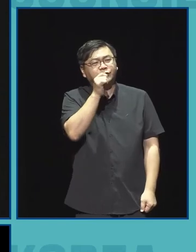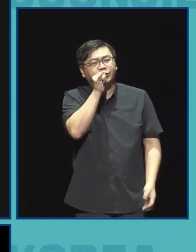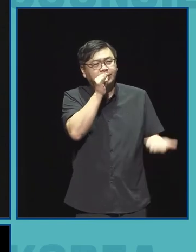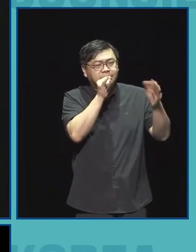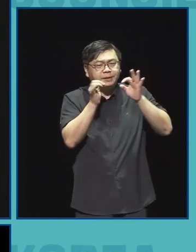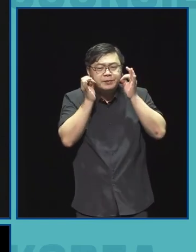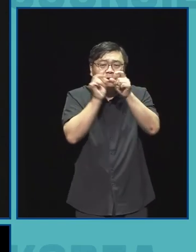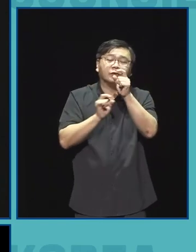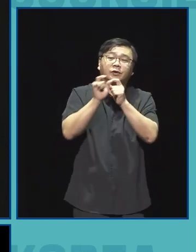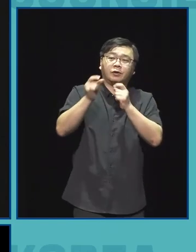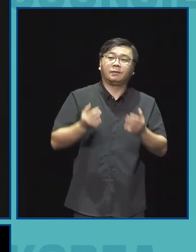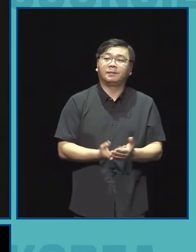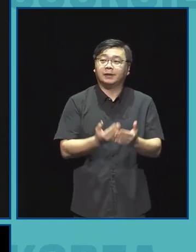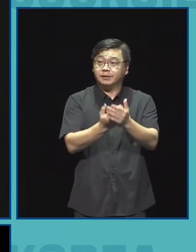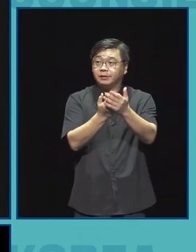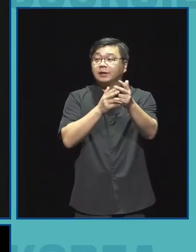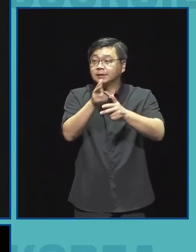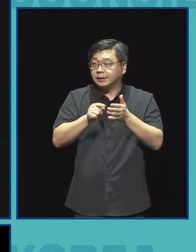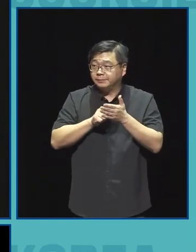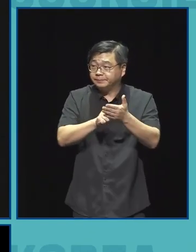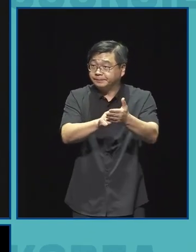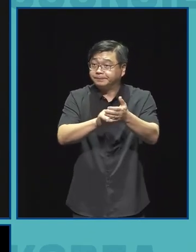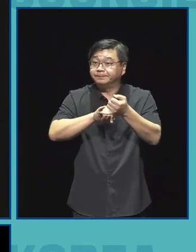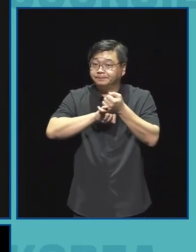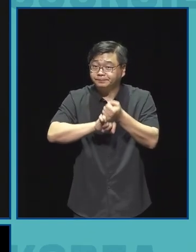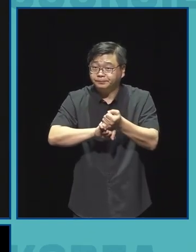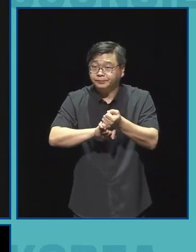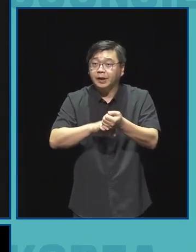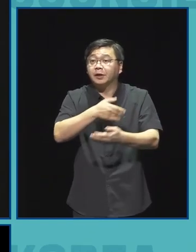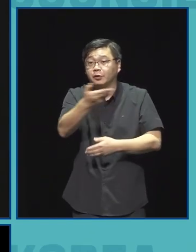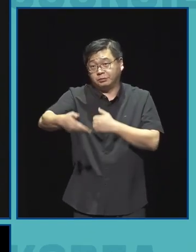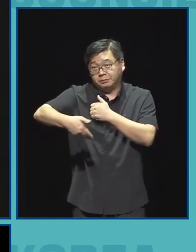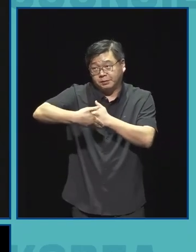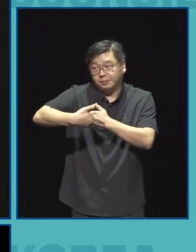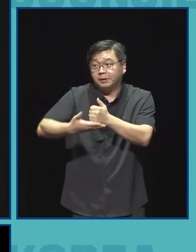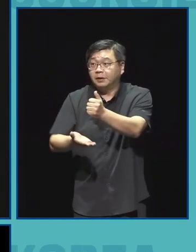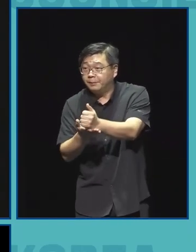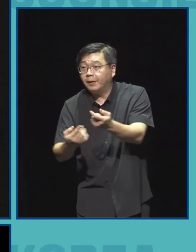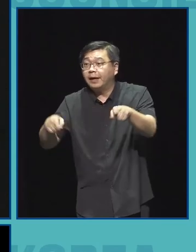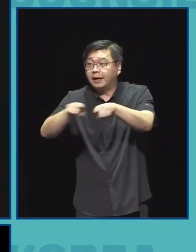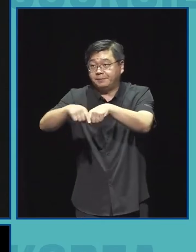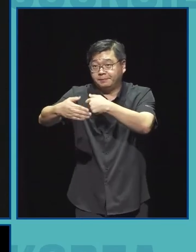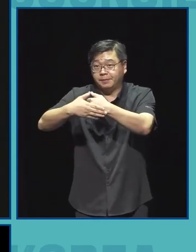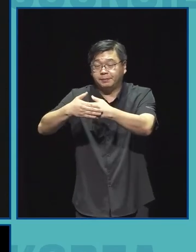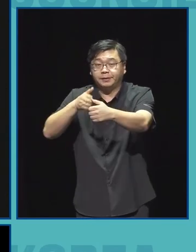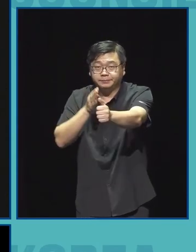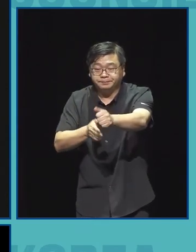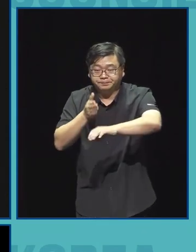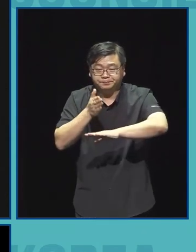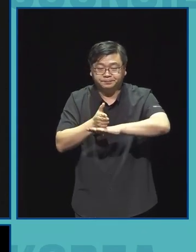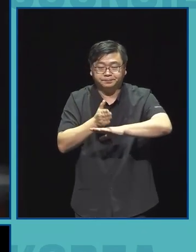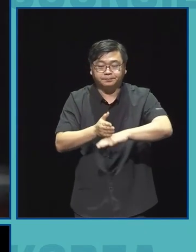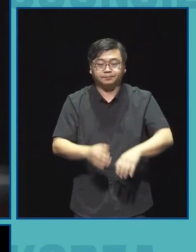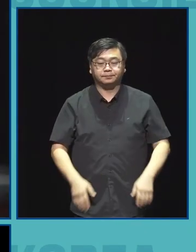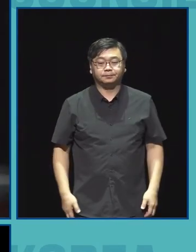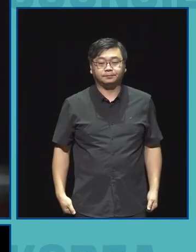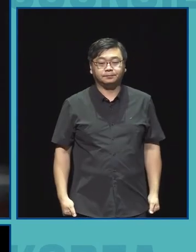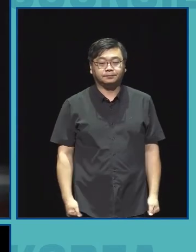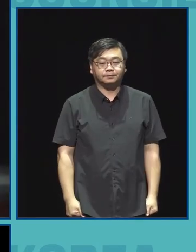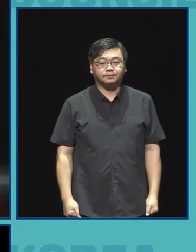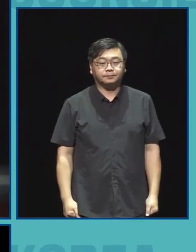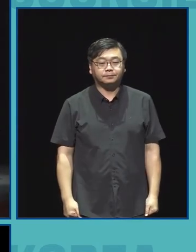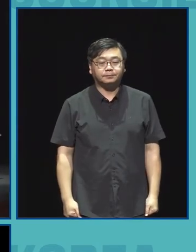노력해서 더 나은 사업을 준비하도록 노력할 테니 함께 격려하고 함께 응원해 주십시오 감사합니다 감사합니다